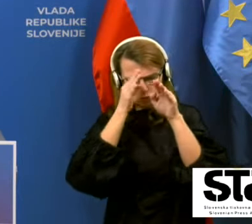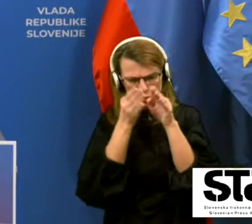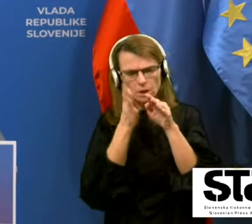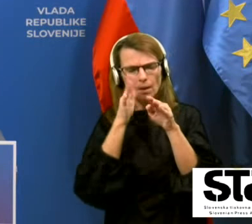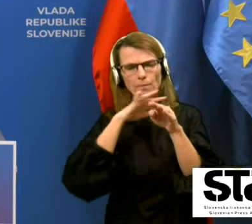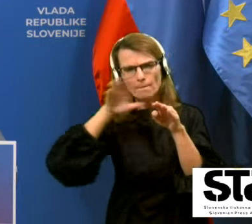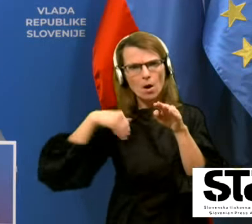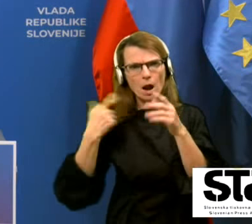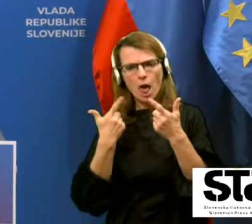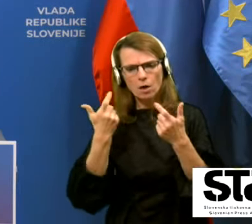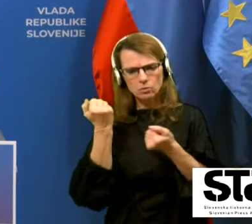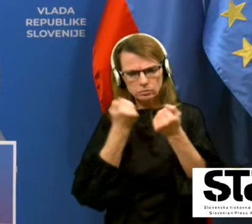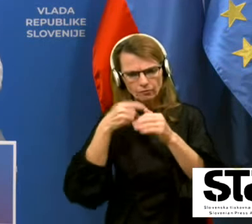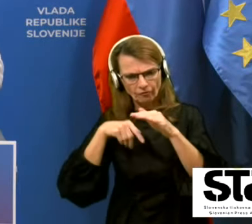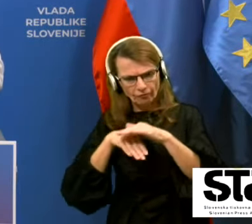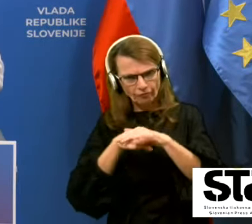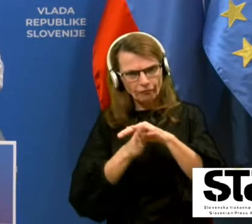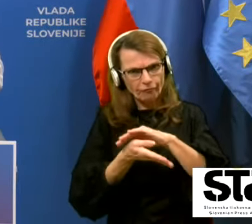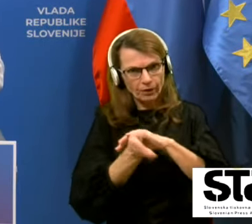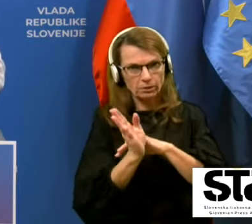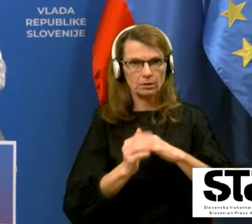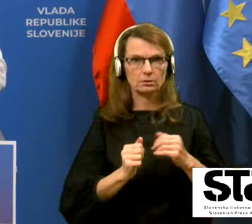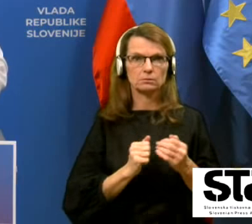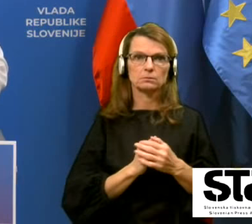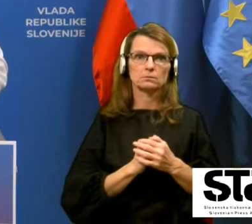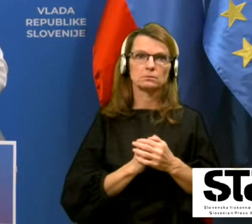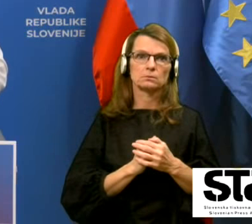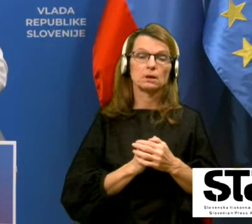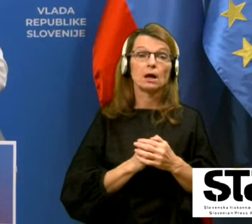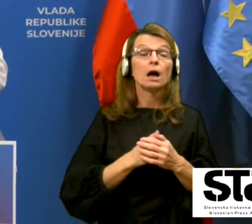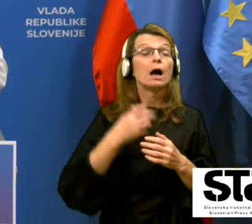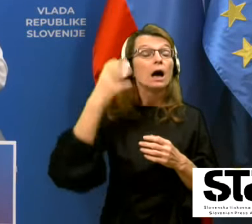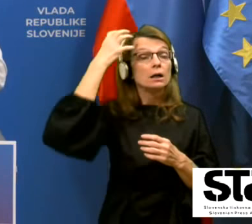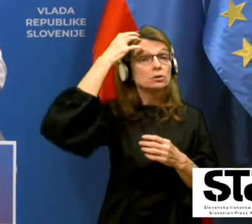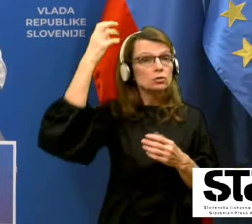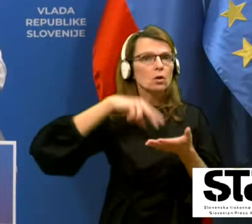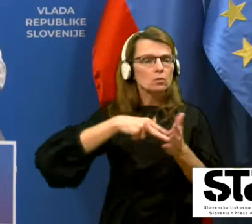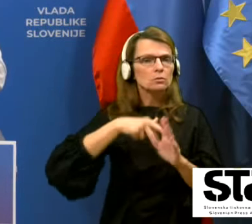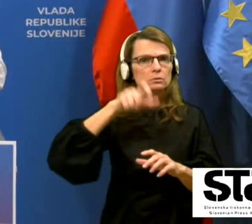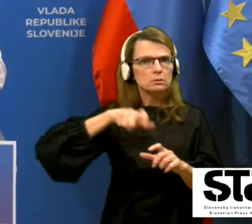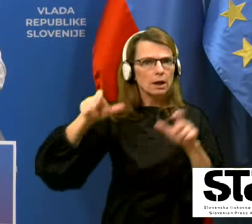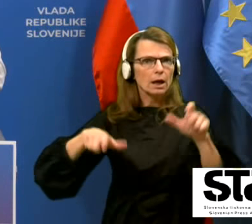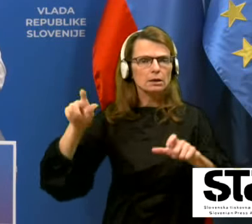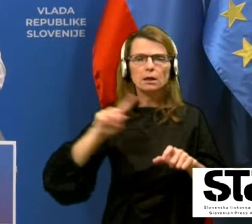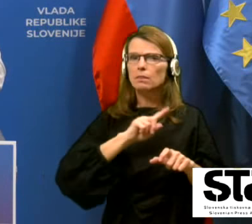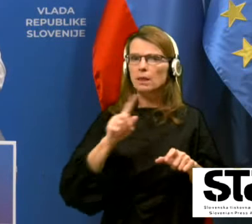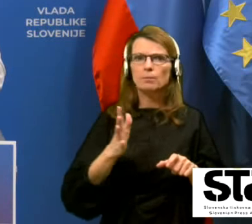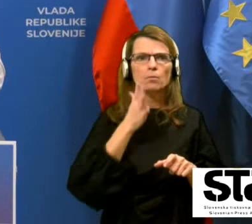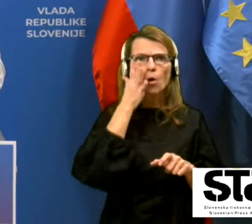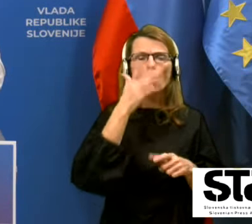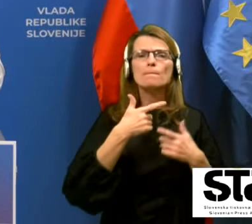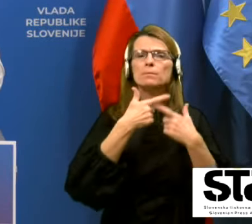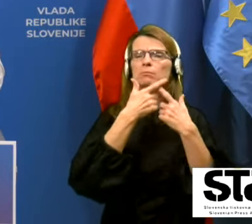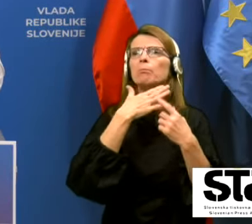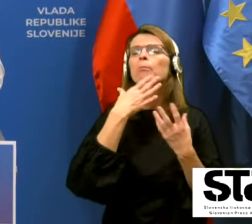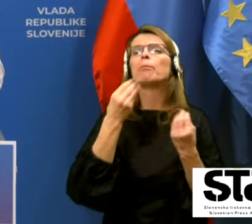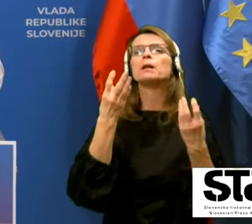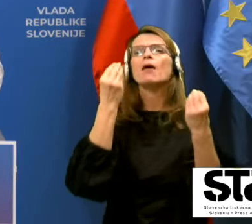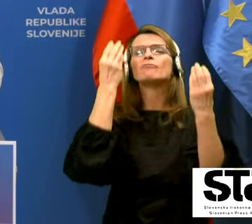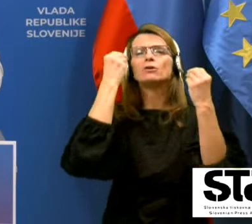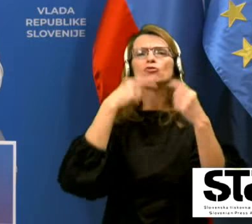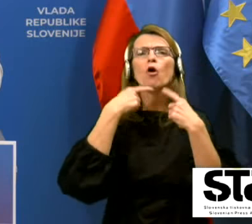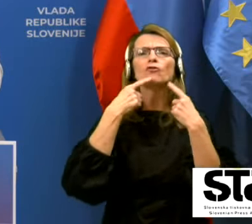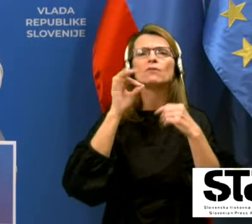bo veliko navice. Ampak tokrat izupam, da strokonjaki, znano, znanstveniki ne bomo preveč z rokavicami. Bomo jasno povedeli, da